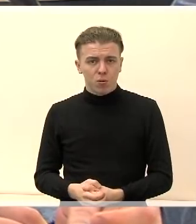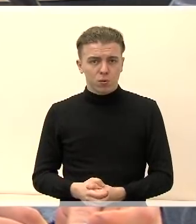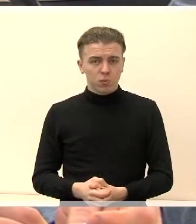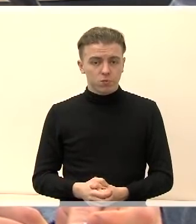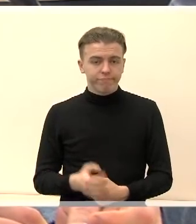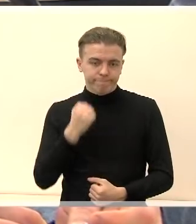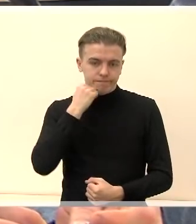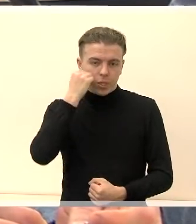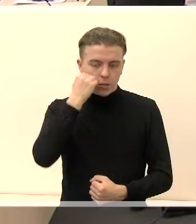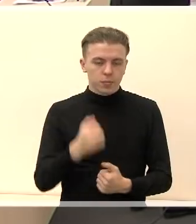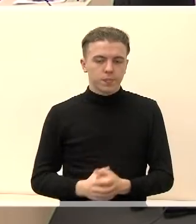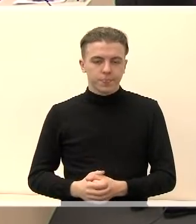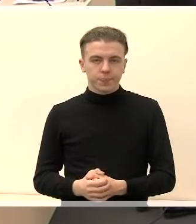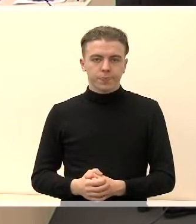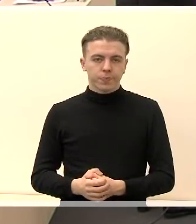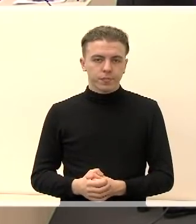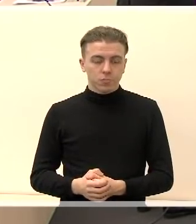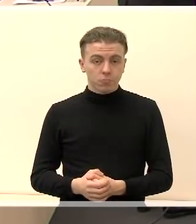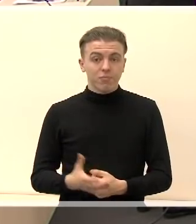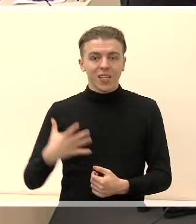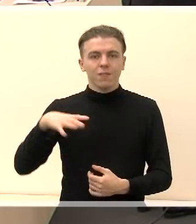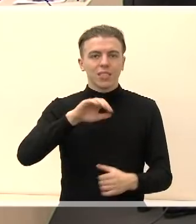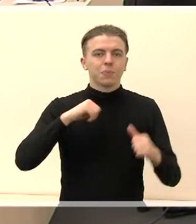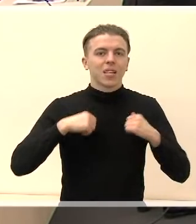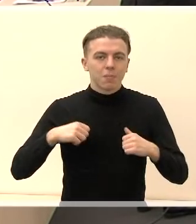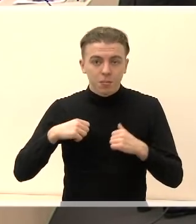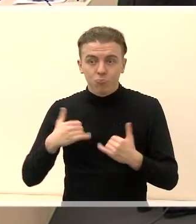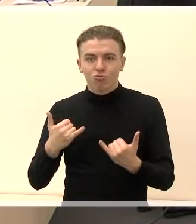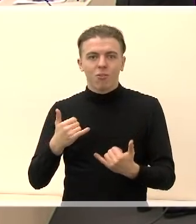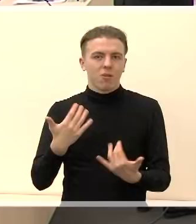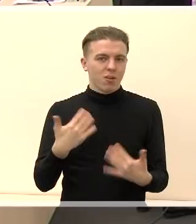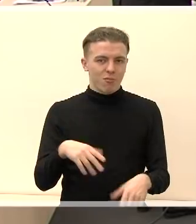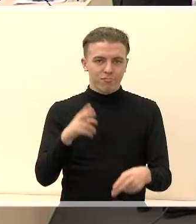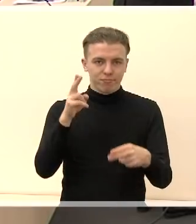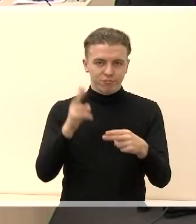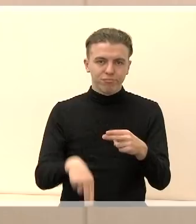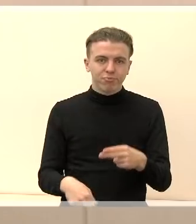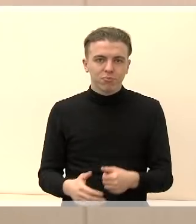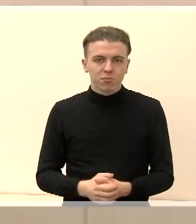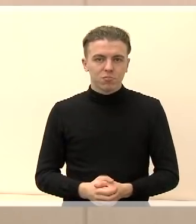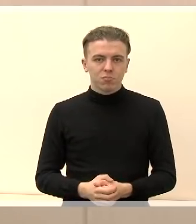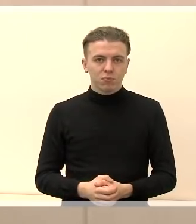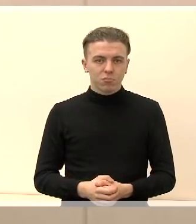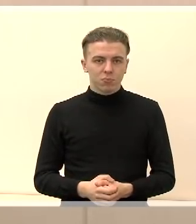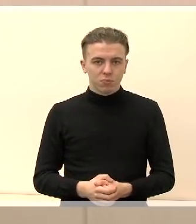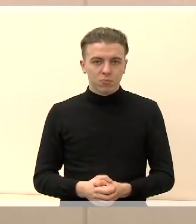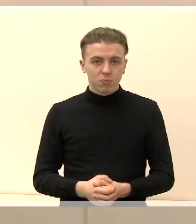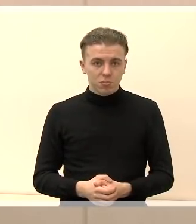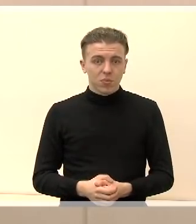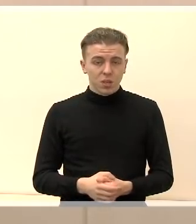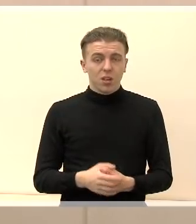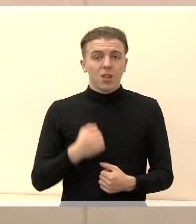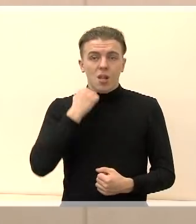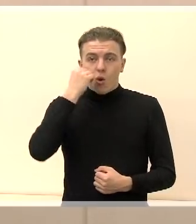Dėkui. Ramybės, gerbimieji, laidą baigėsi. O dėkui, gerbimim žiūromams,